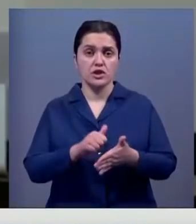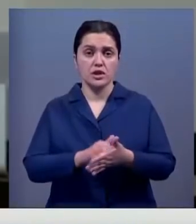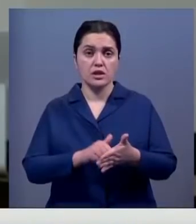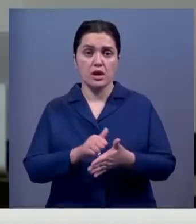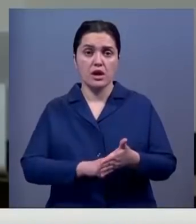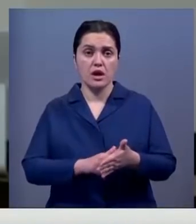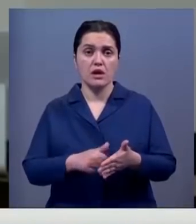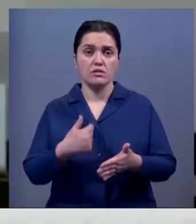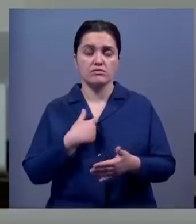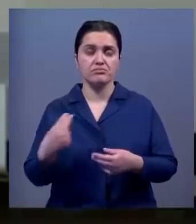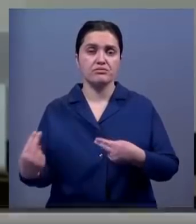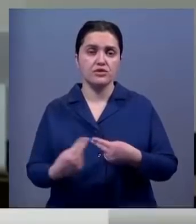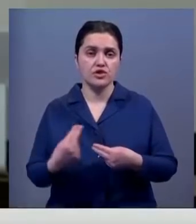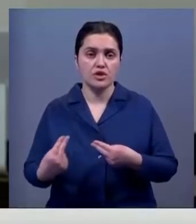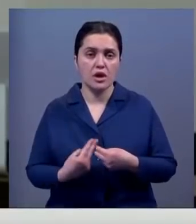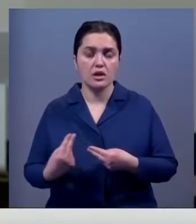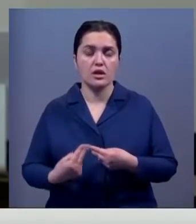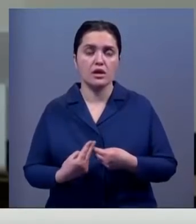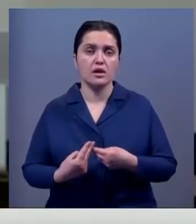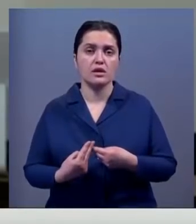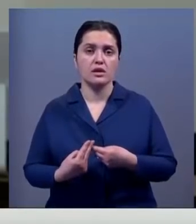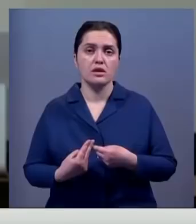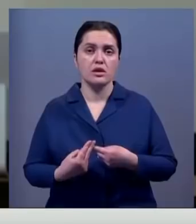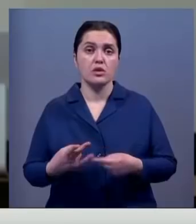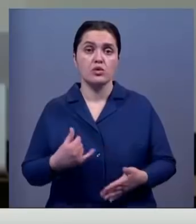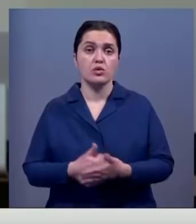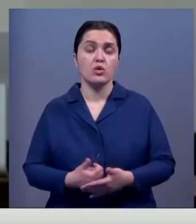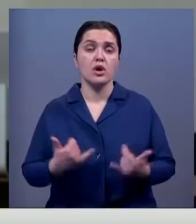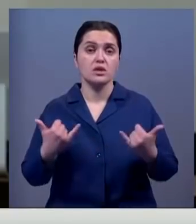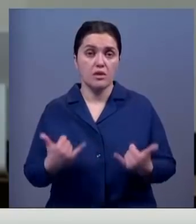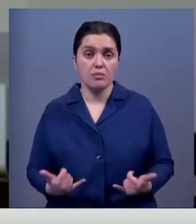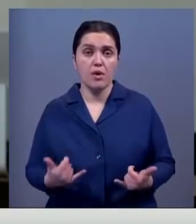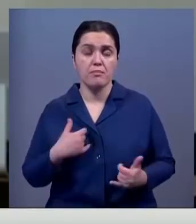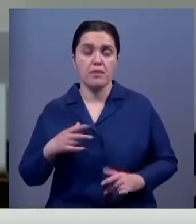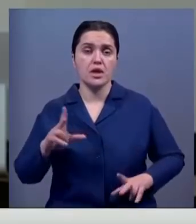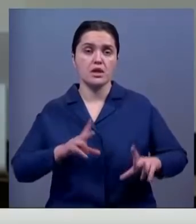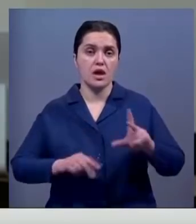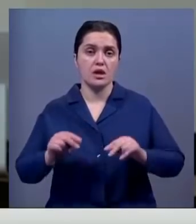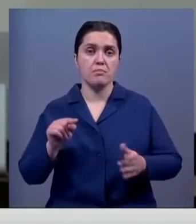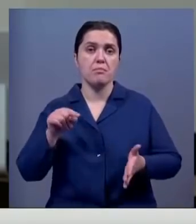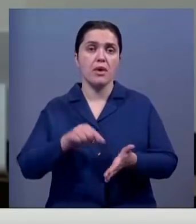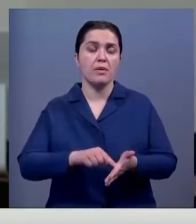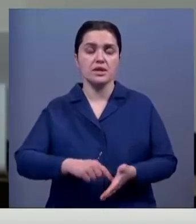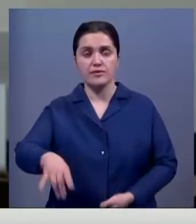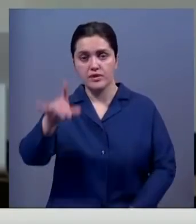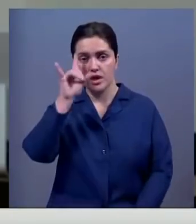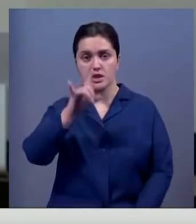нам наглухо помешала. Но до сих пор мы надеемся попасть в Казахстан.